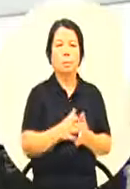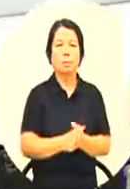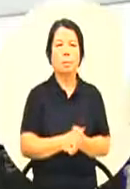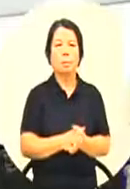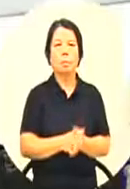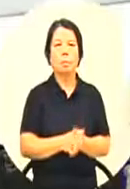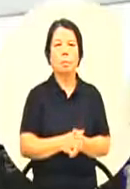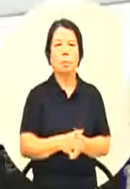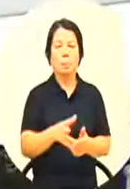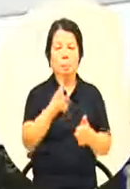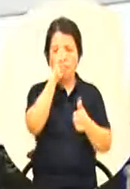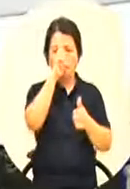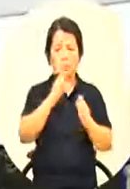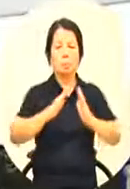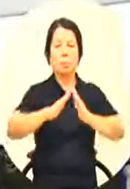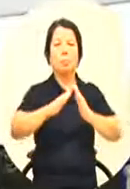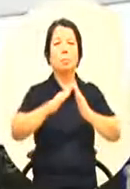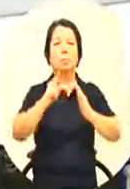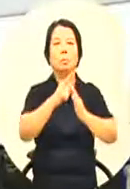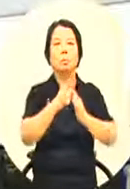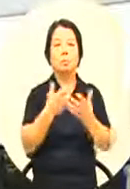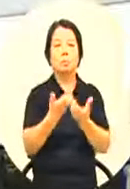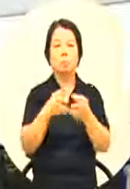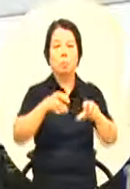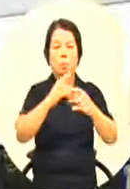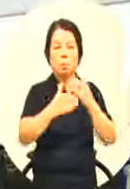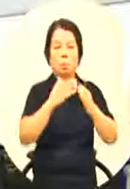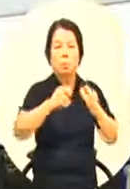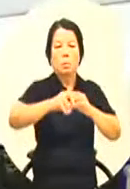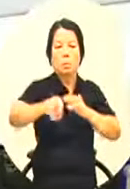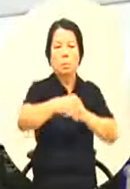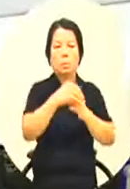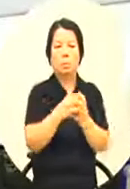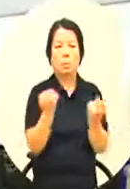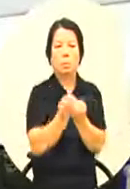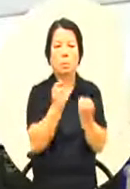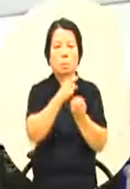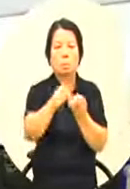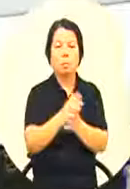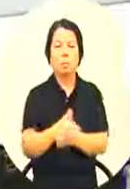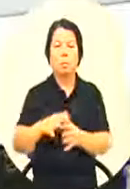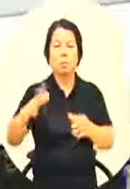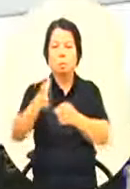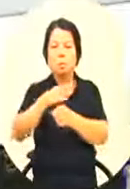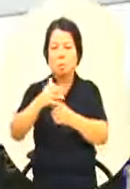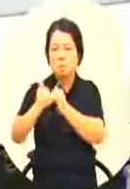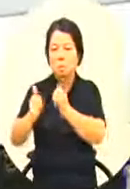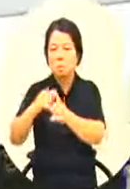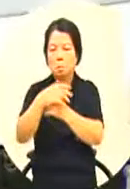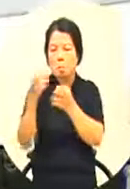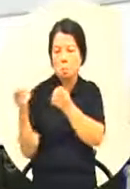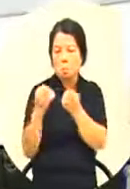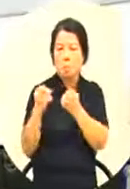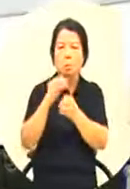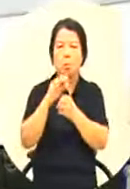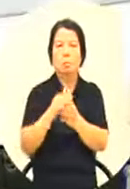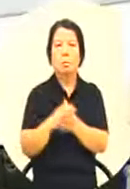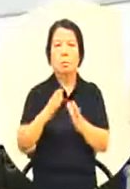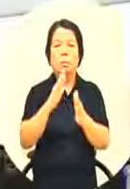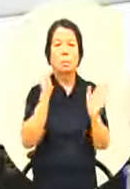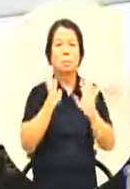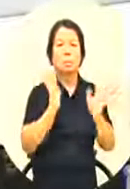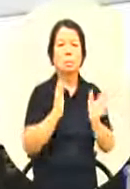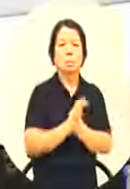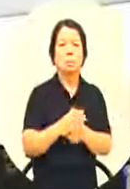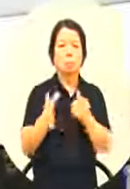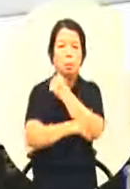错分校的一个事件引发我们国人很大的一个讨论那小朋友人家说你基